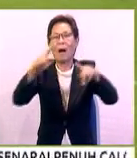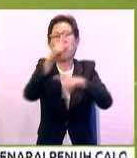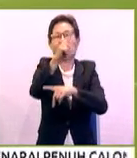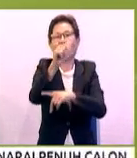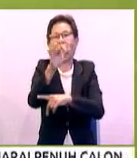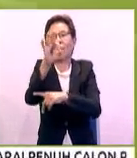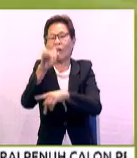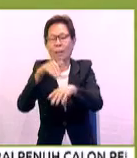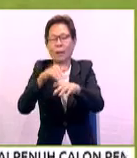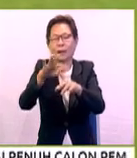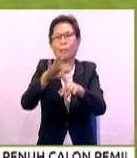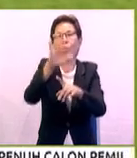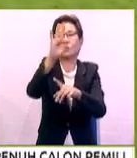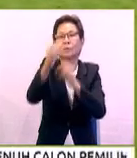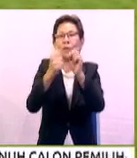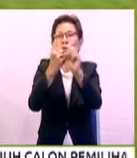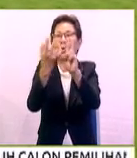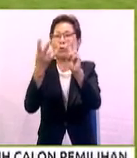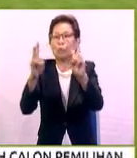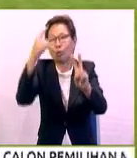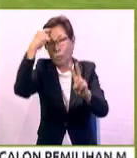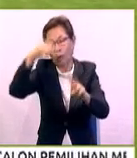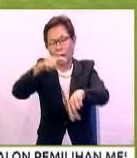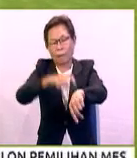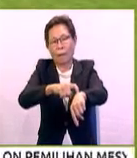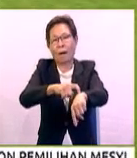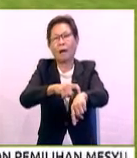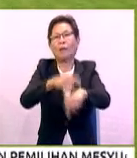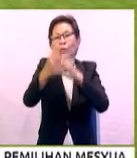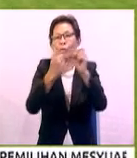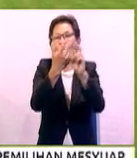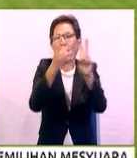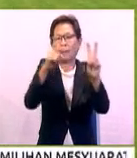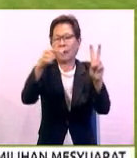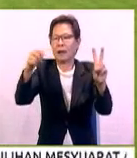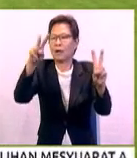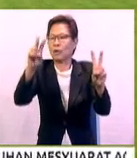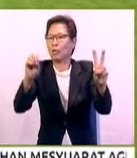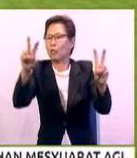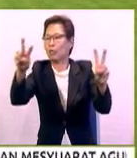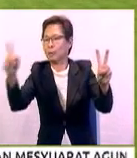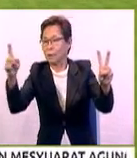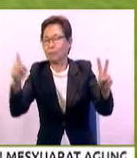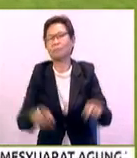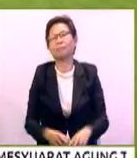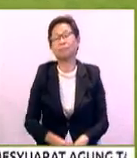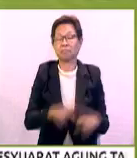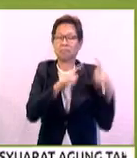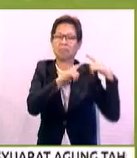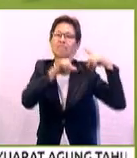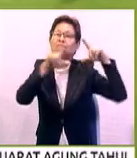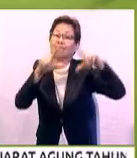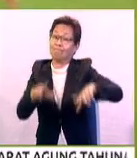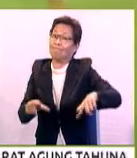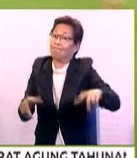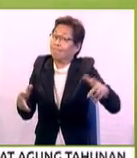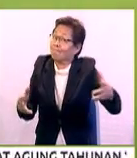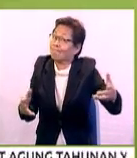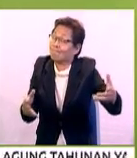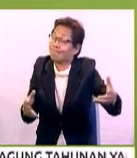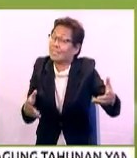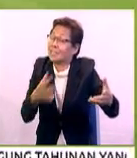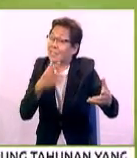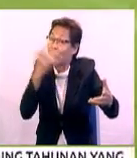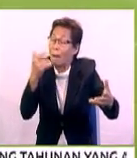Khafa pada September 2017 bagi penggal 2018 hingga 2021. Perletakan jawatan itu dipercayai